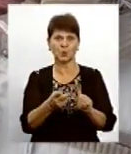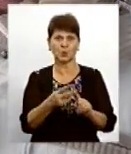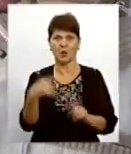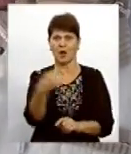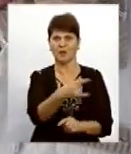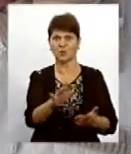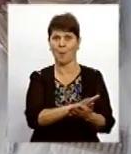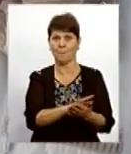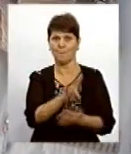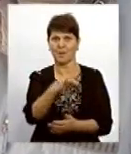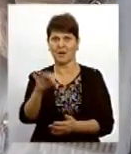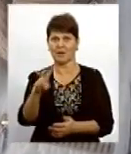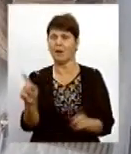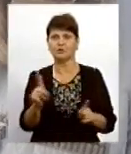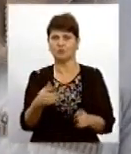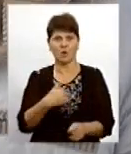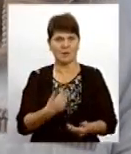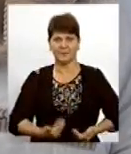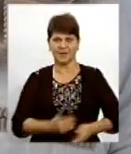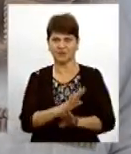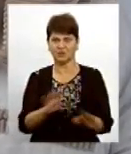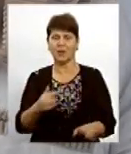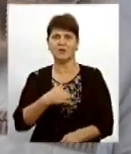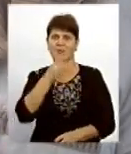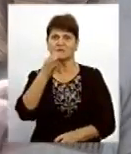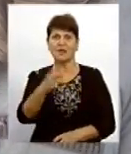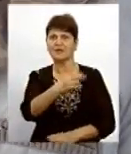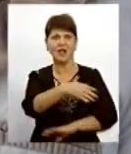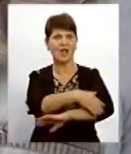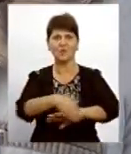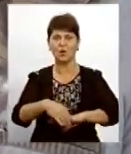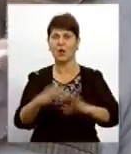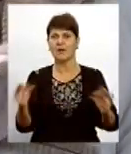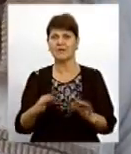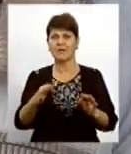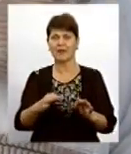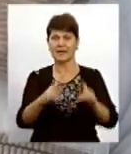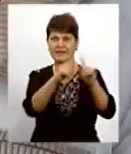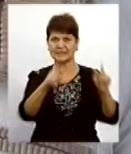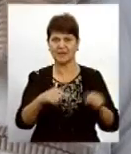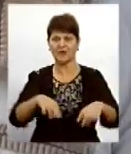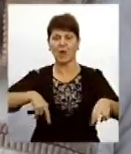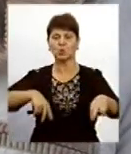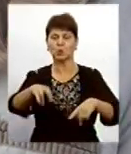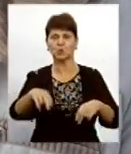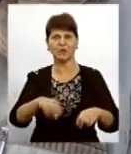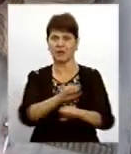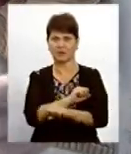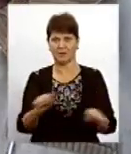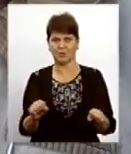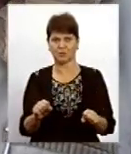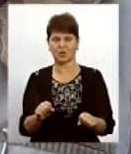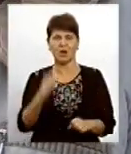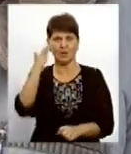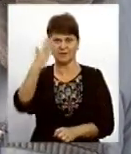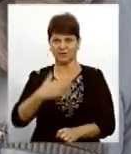автомийку. Це що вже нам не жити? Нам сказали, що це не вулиця, ніяких знаків, ніяких тротуарів там не положено. Ви представляєте, до